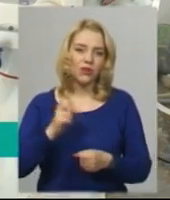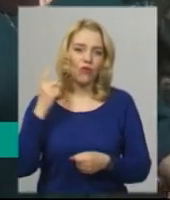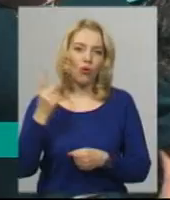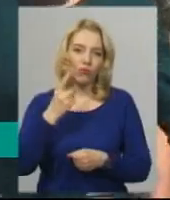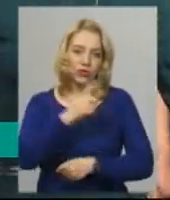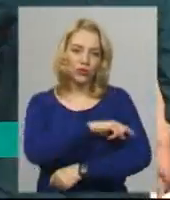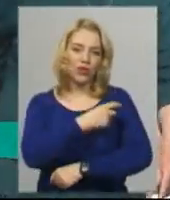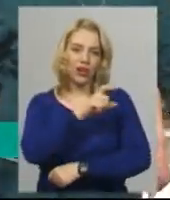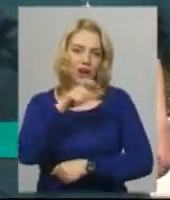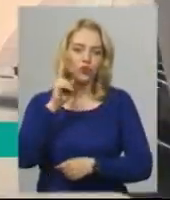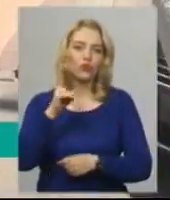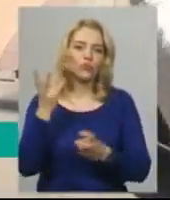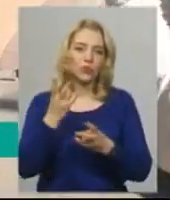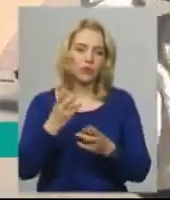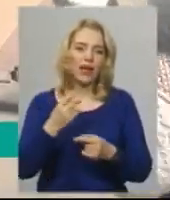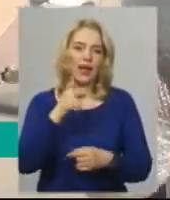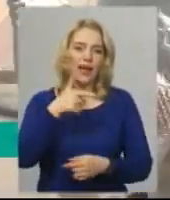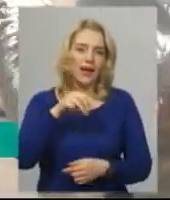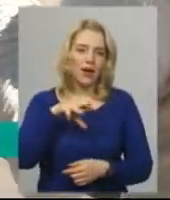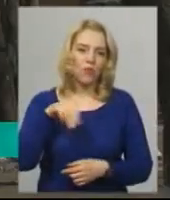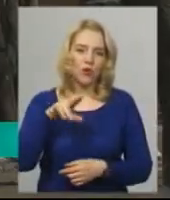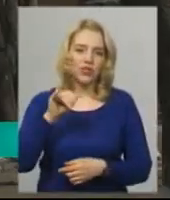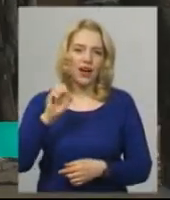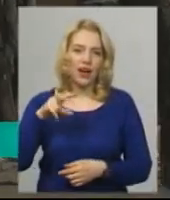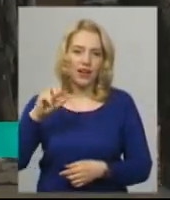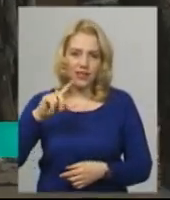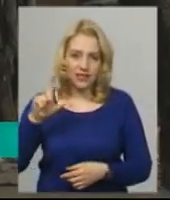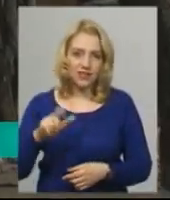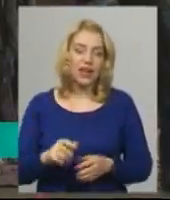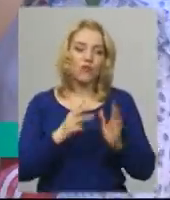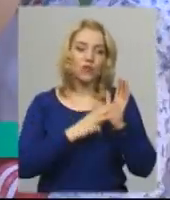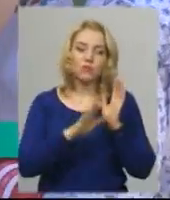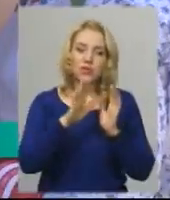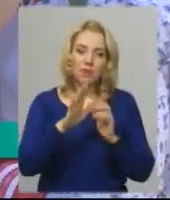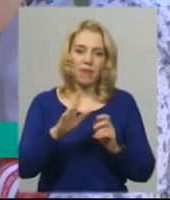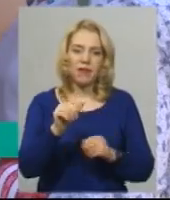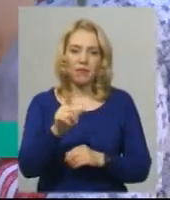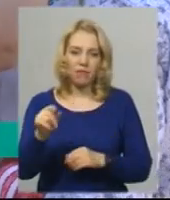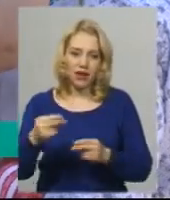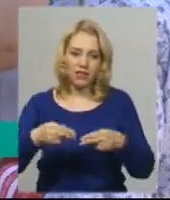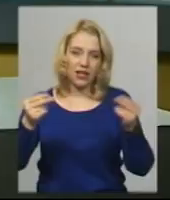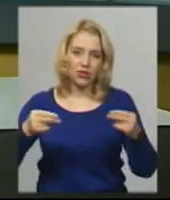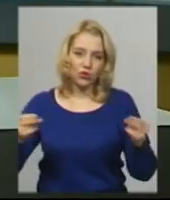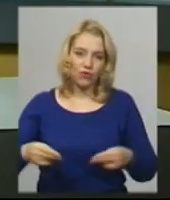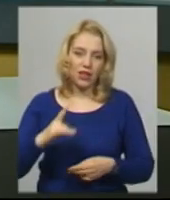гемодіалізу? Від початку карантину 85 пар зреєстрували шлюб у Хмельницькому міському відділі РАЦУ.